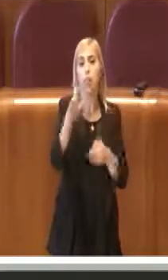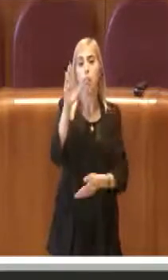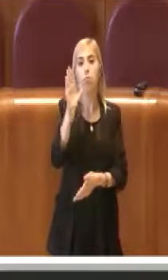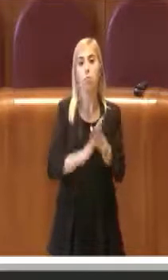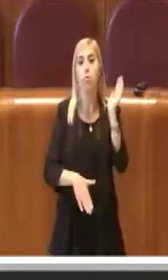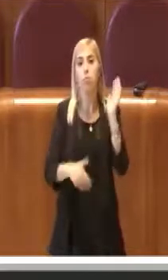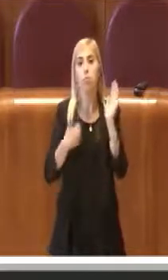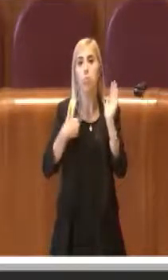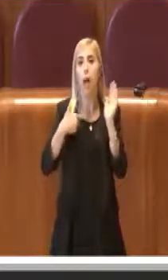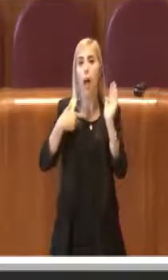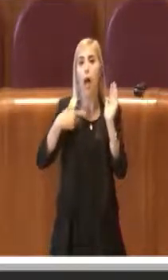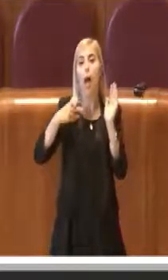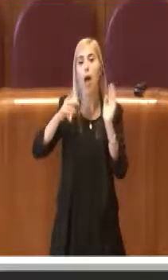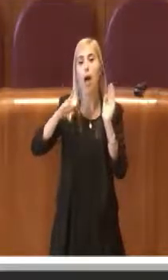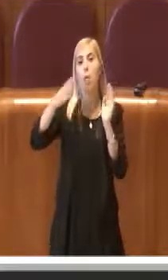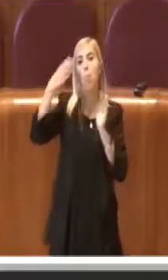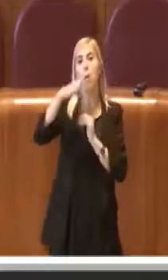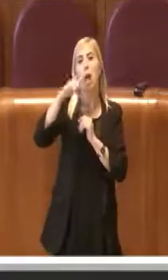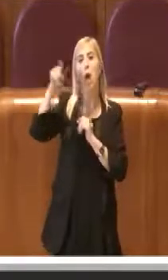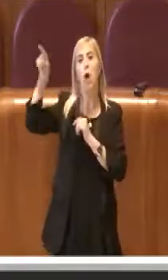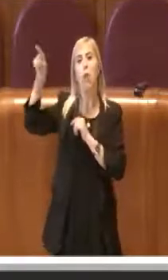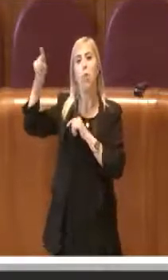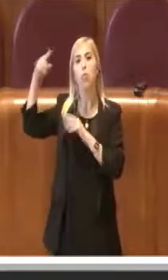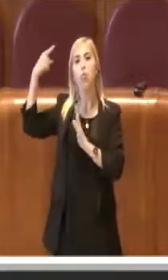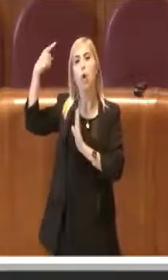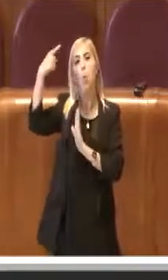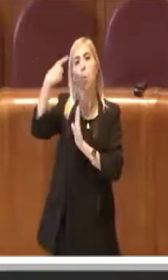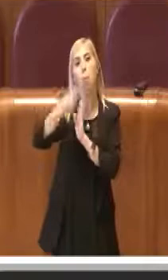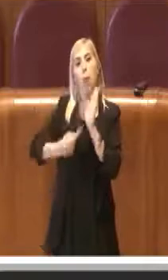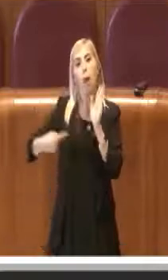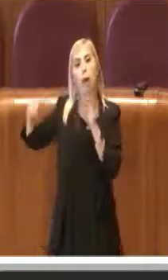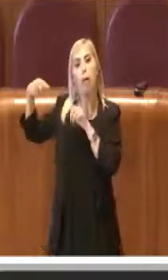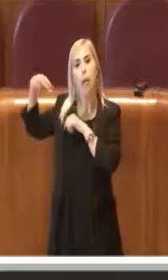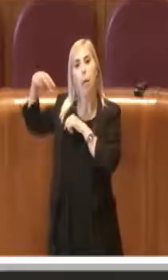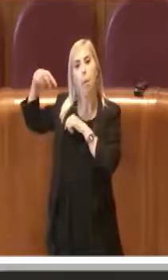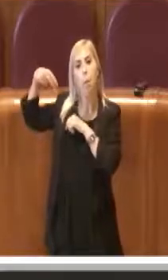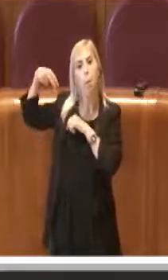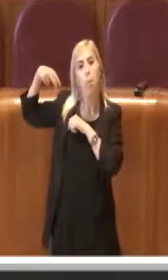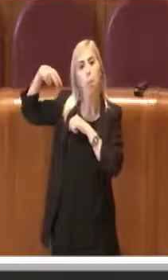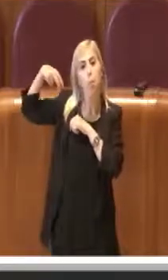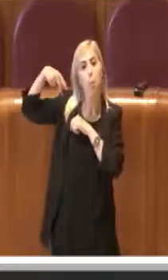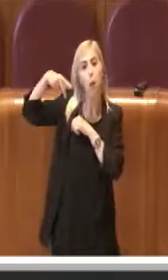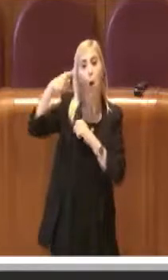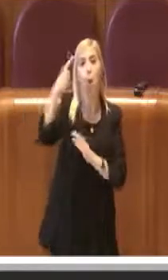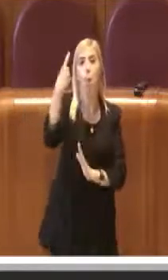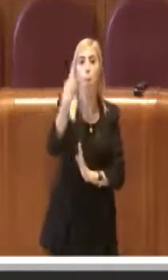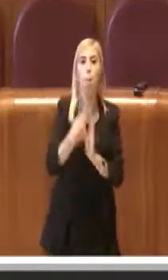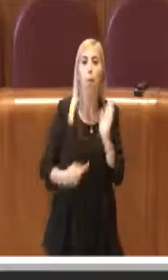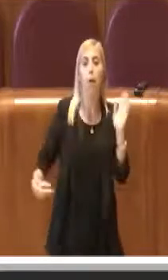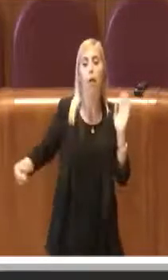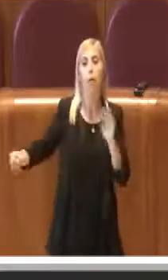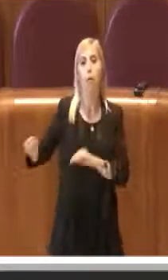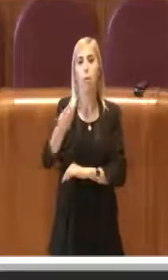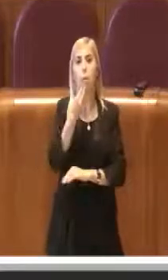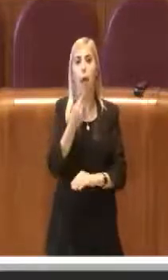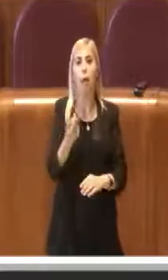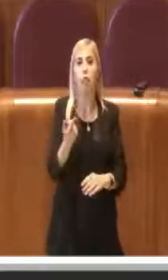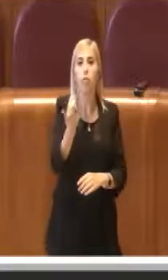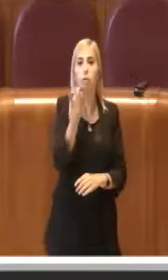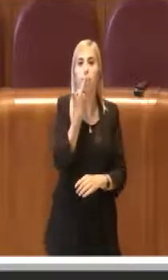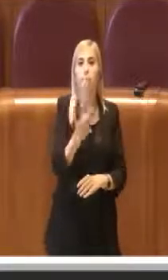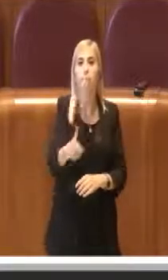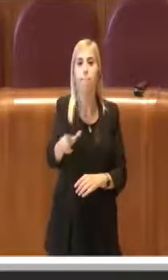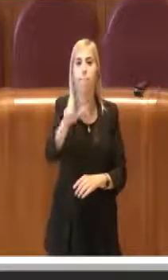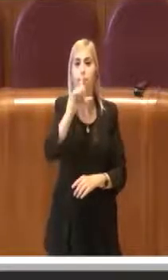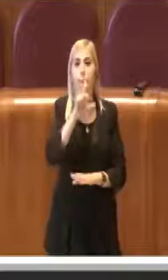a piedi da Perugia, è un mese sostanzialmente di sciopero della fame e a nome di tutta la categoria